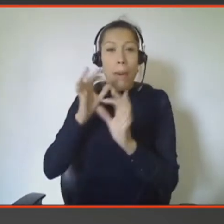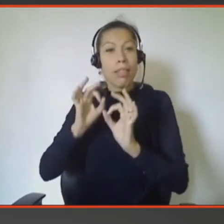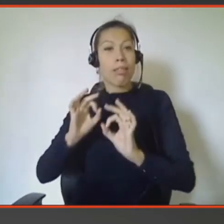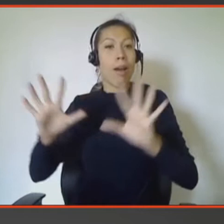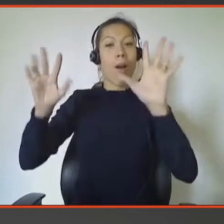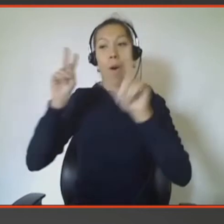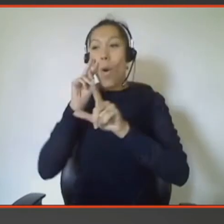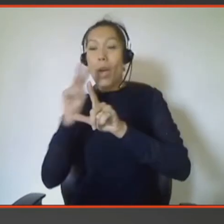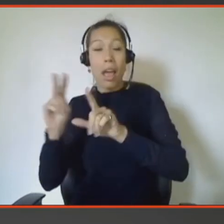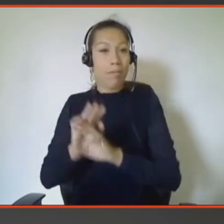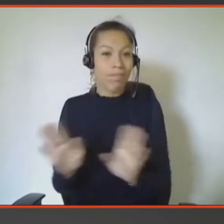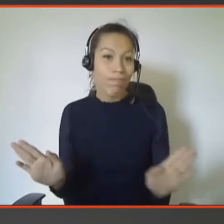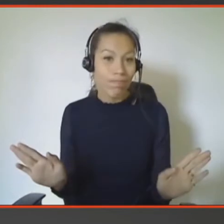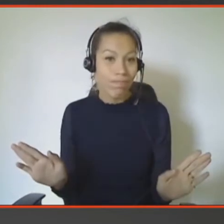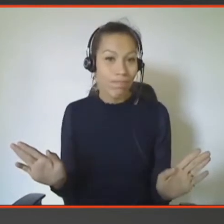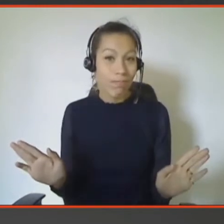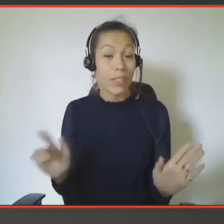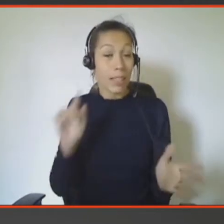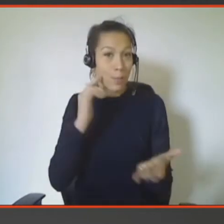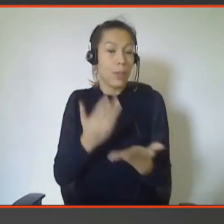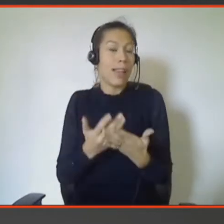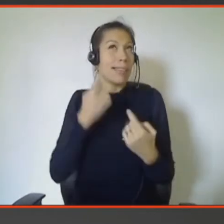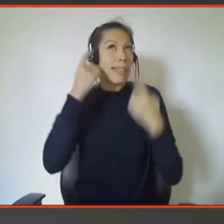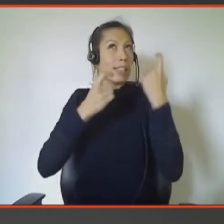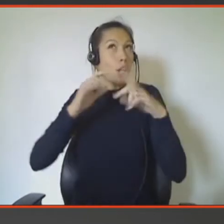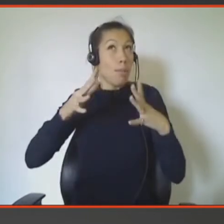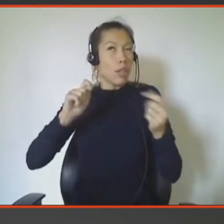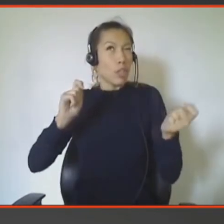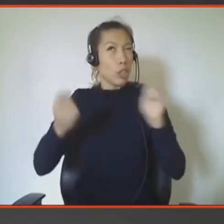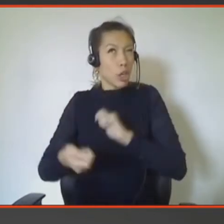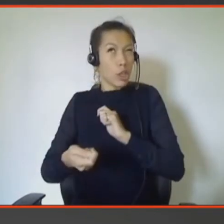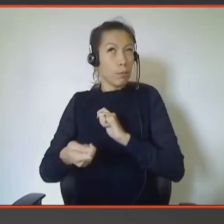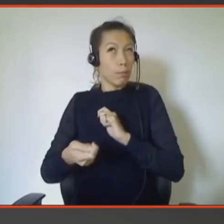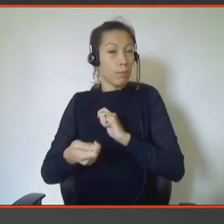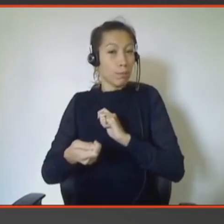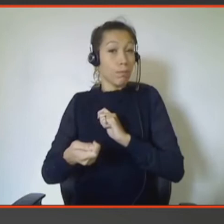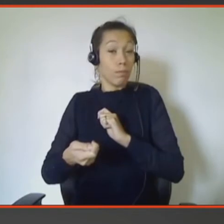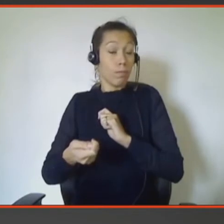pour revaloriser ces contenus digitaux, c'est l'approche de Slow Technology.